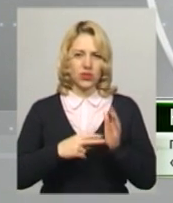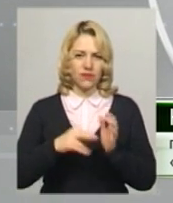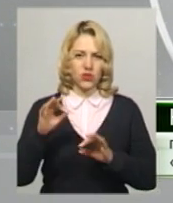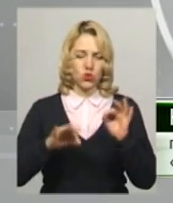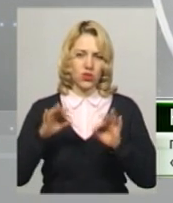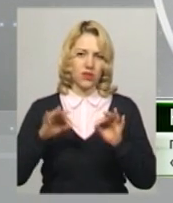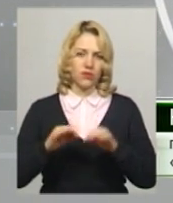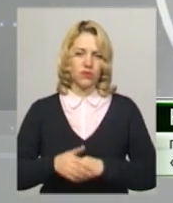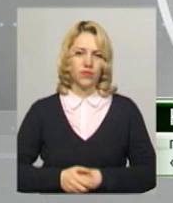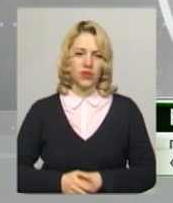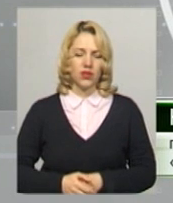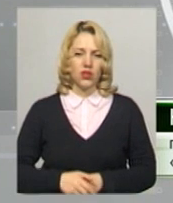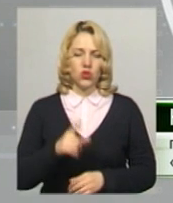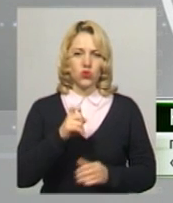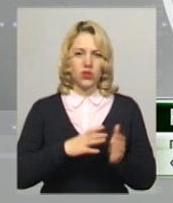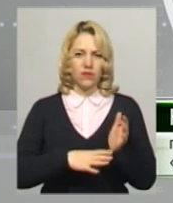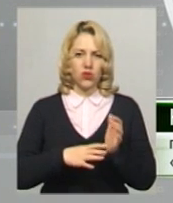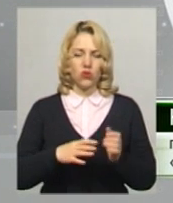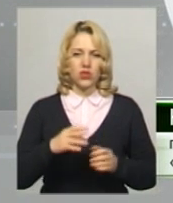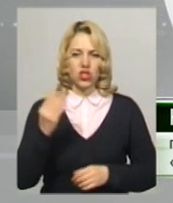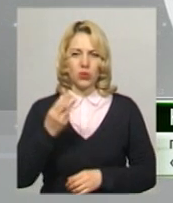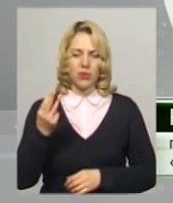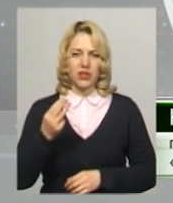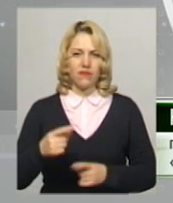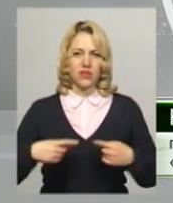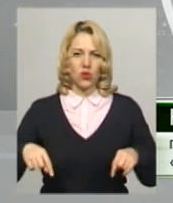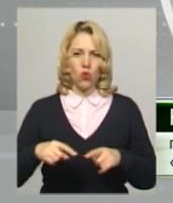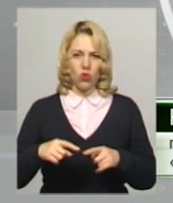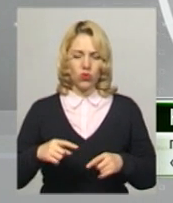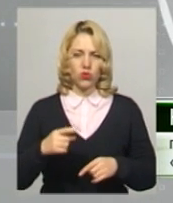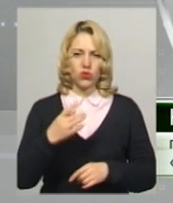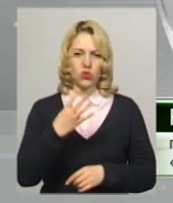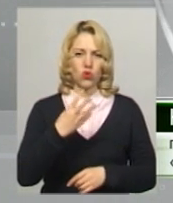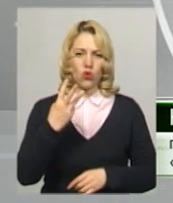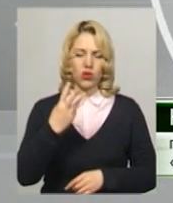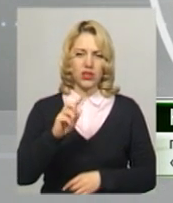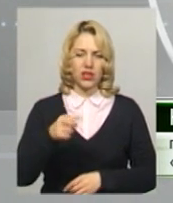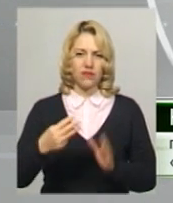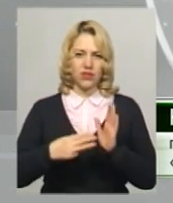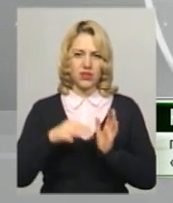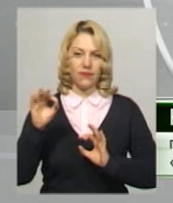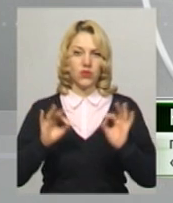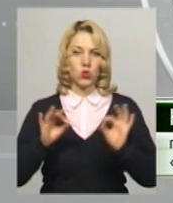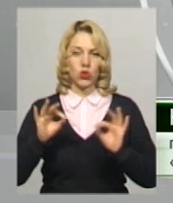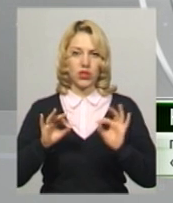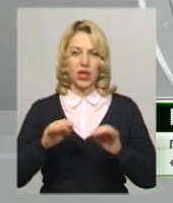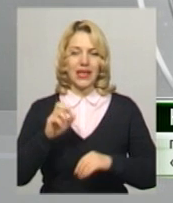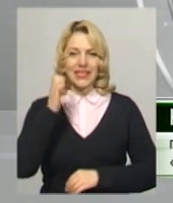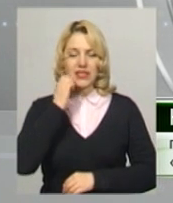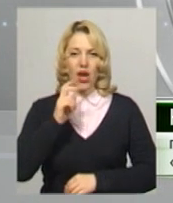по 190-му Шепетівському округу 43,48%, по